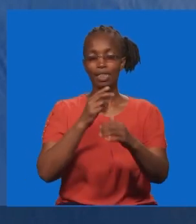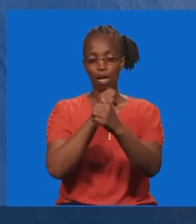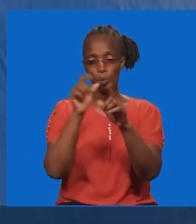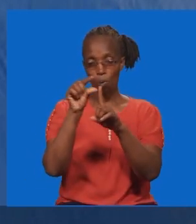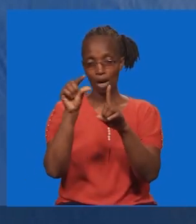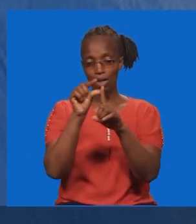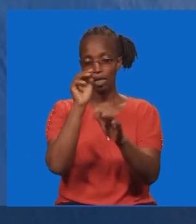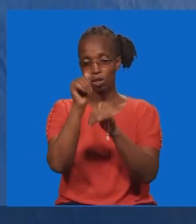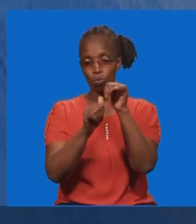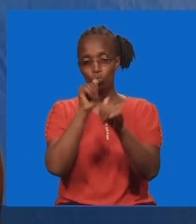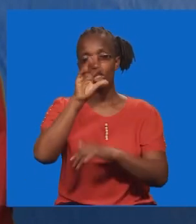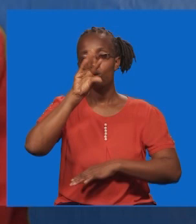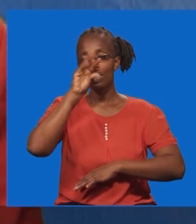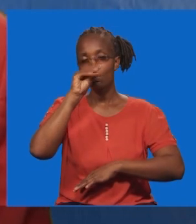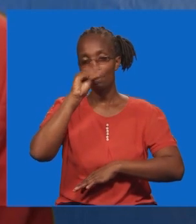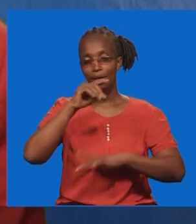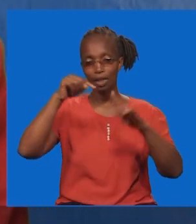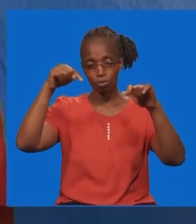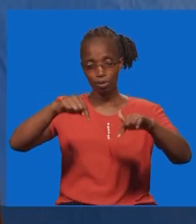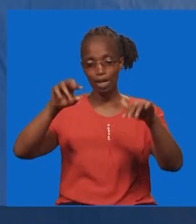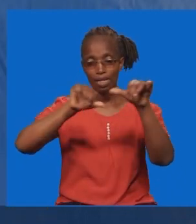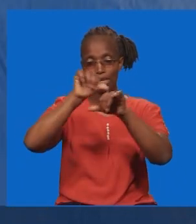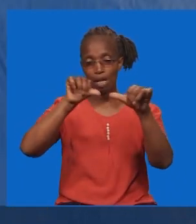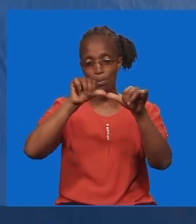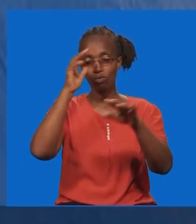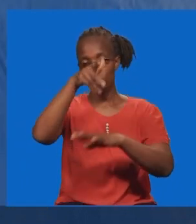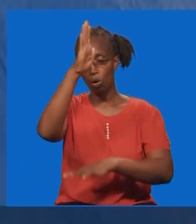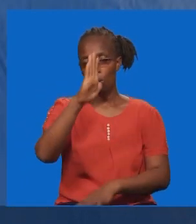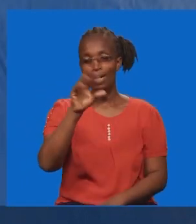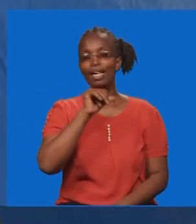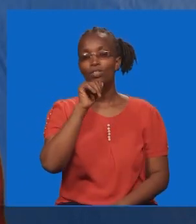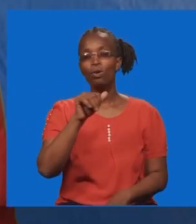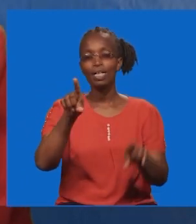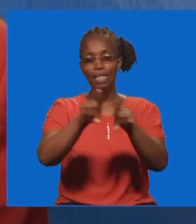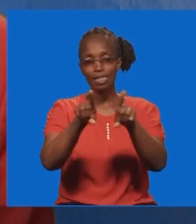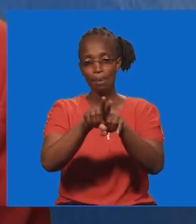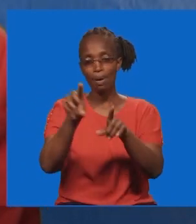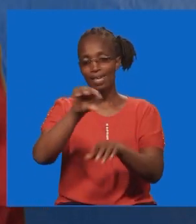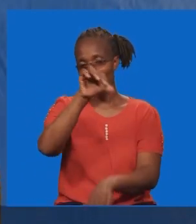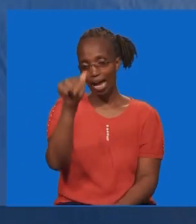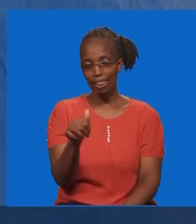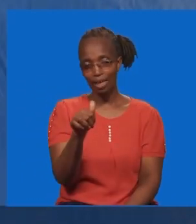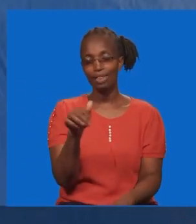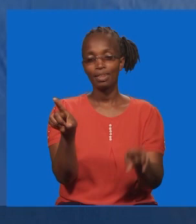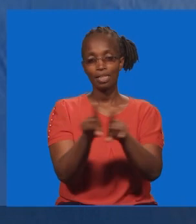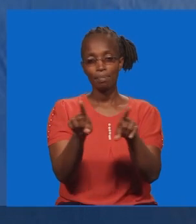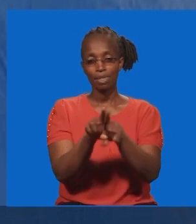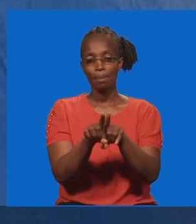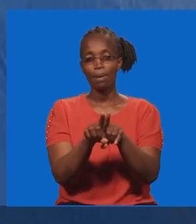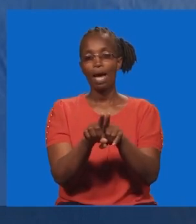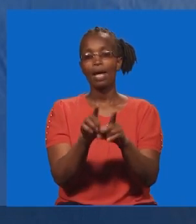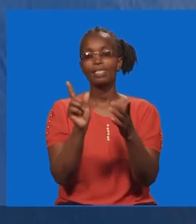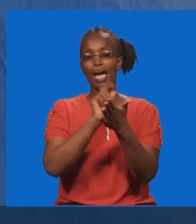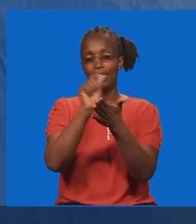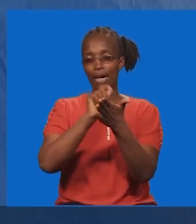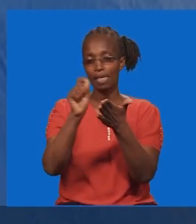ambayo tanda kulizungumzia siku ya leo. Niju ya mungu afananishwi. Kama vile muandishi wa zaburi